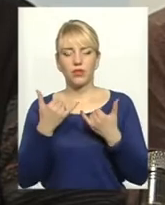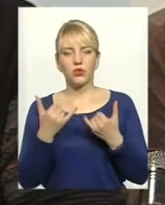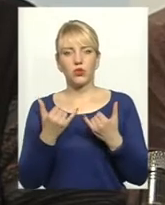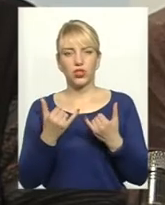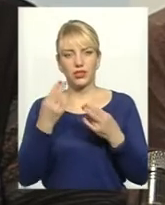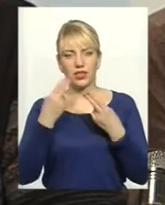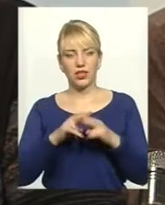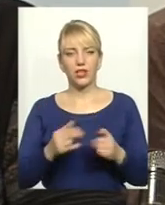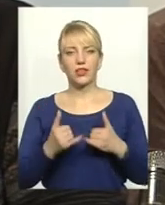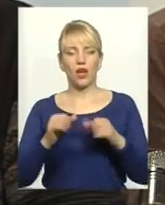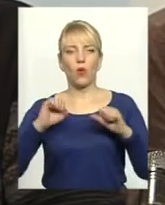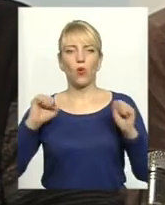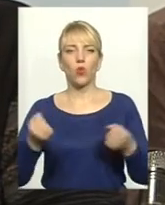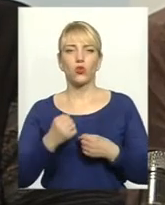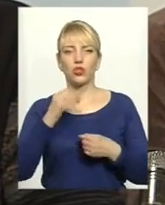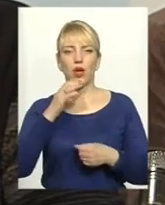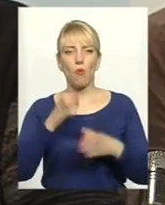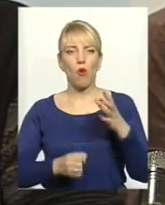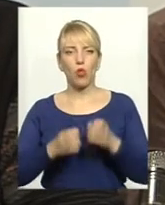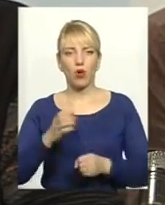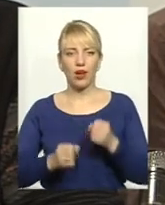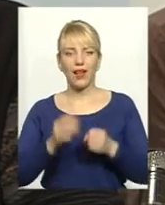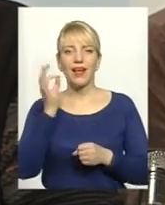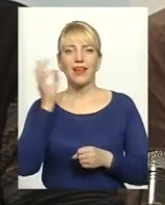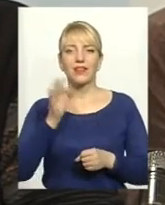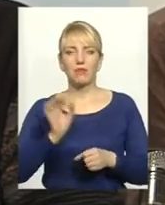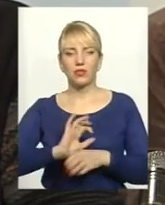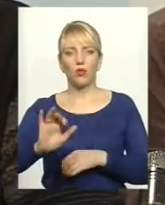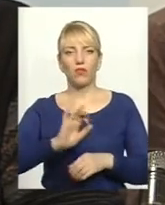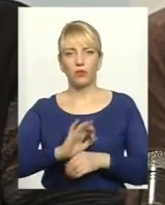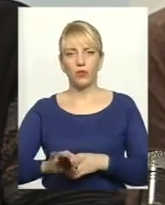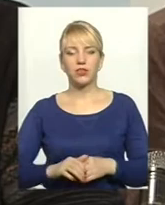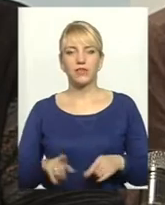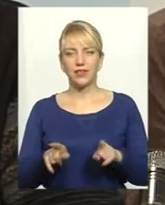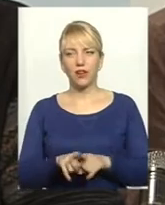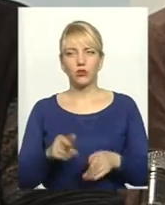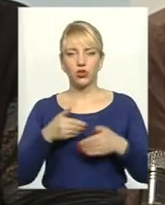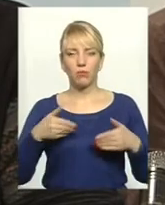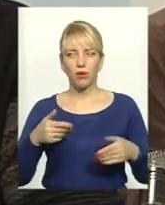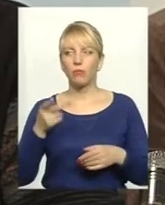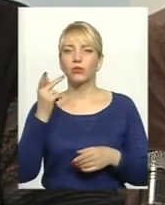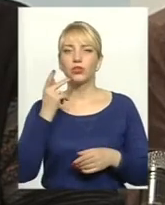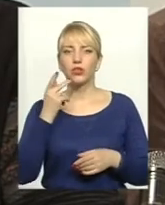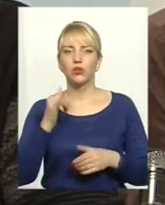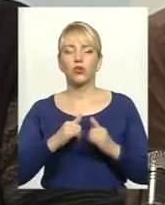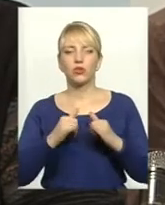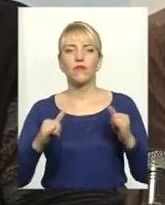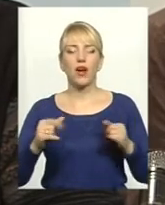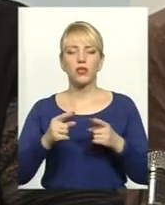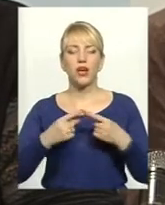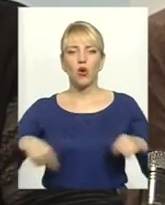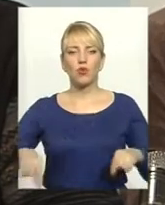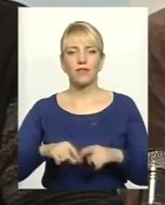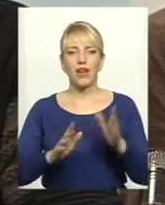технології для охолодження молока німецького виробництва. Також ми постійно розвиваємося у сфері